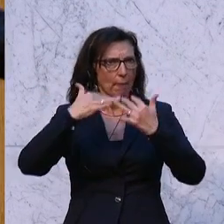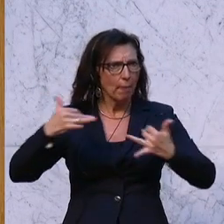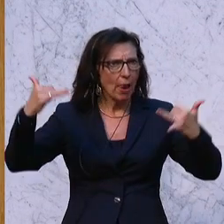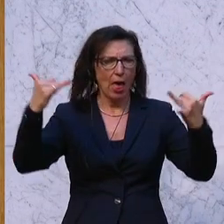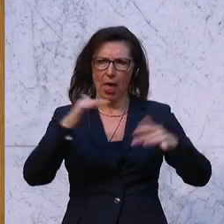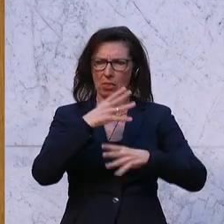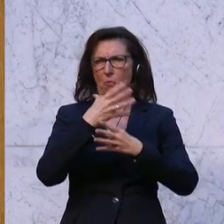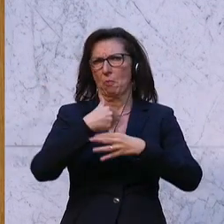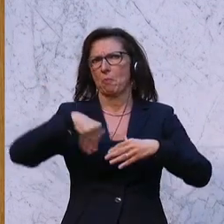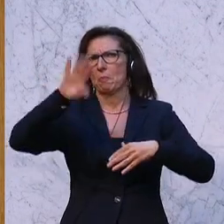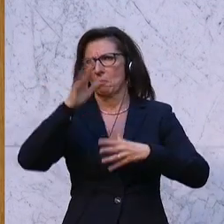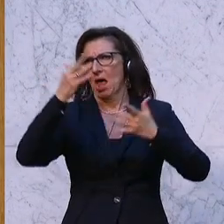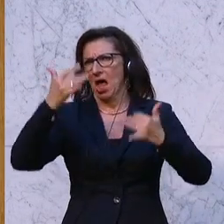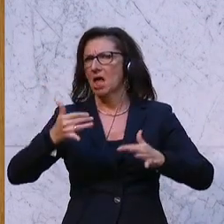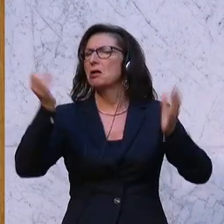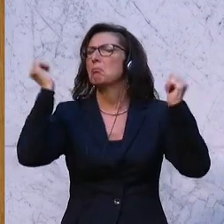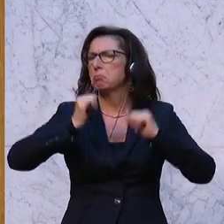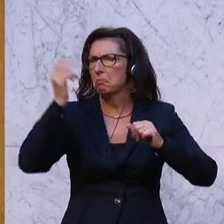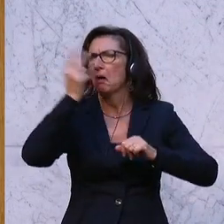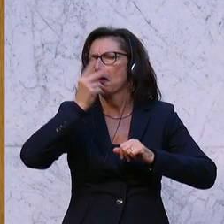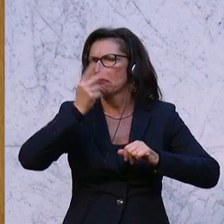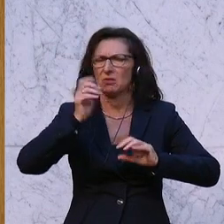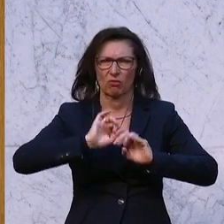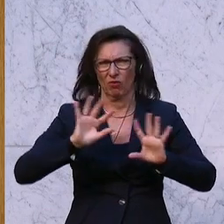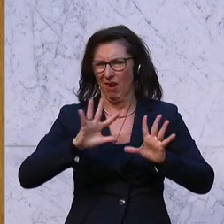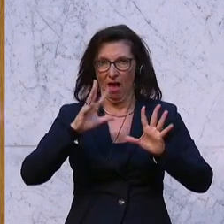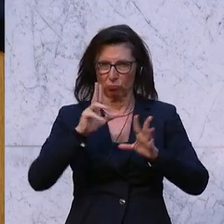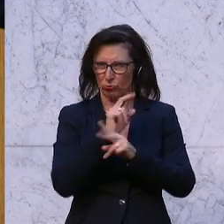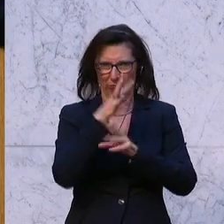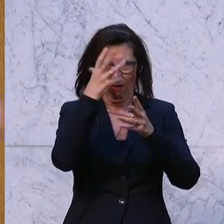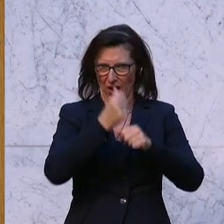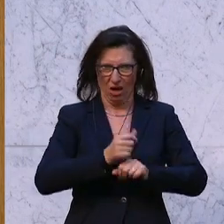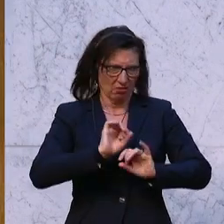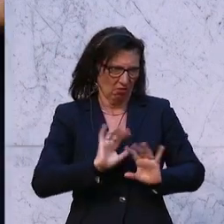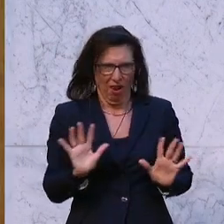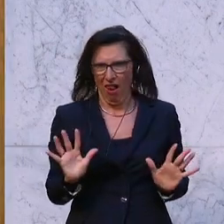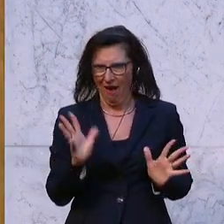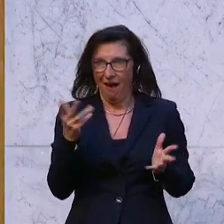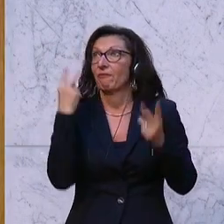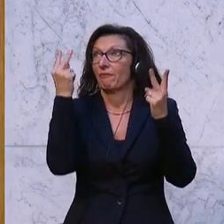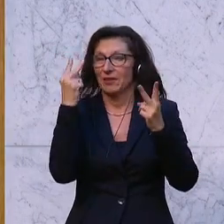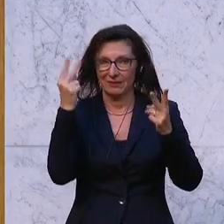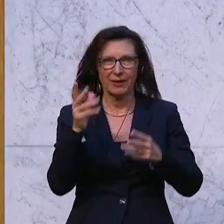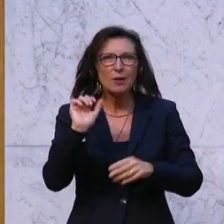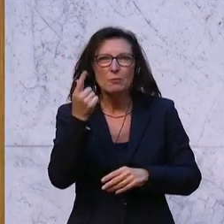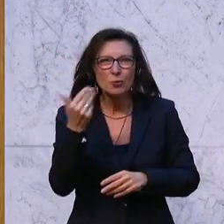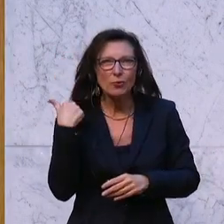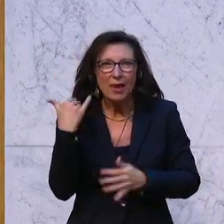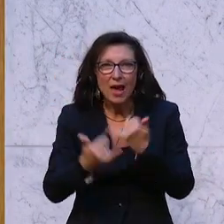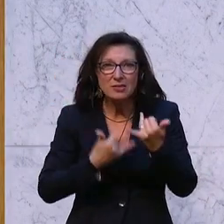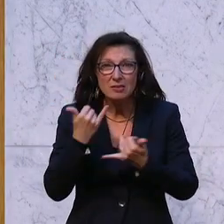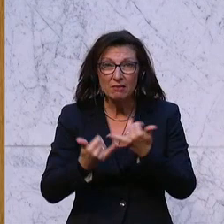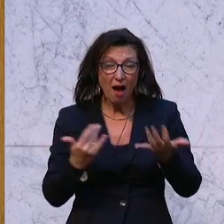gegeben und es ist, glaube ich, uns allen klar, welche Bedeutung die österreichische Verfassung hat. Gerade in den letzten Jahren hat sich auch gezeigt, wie